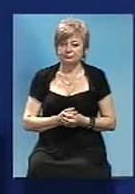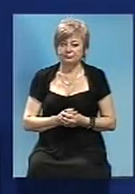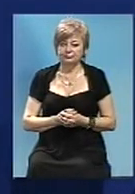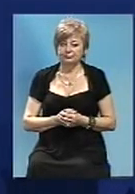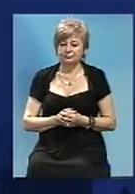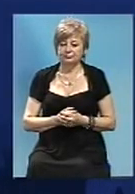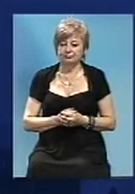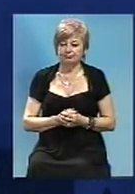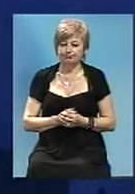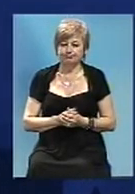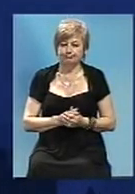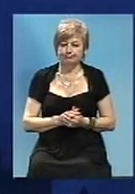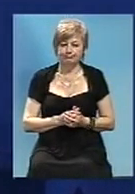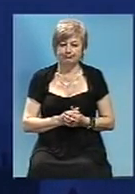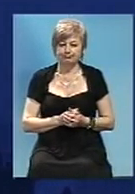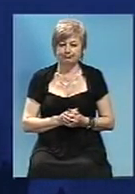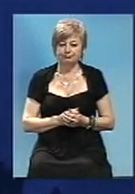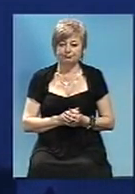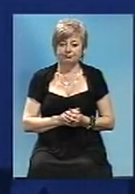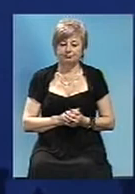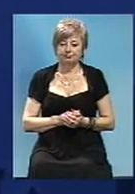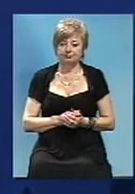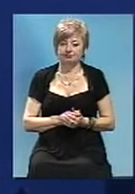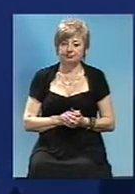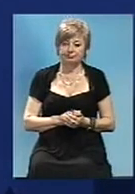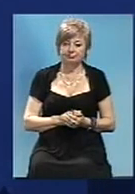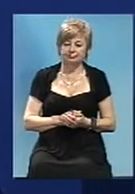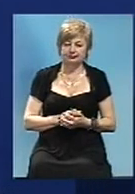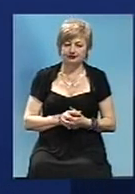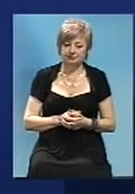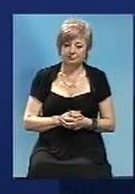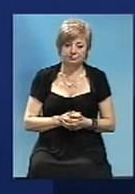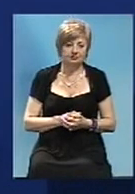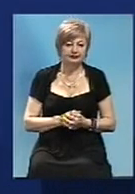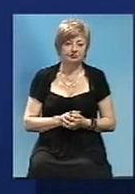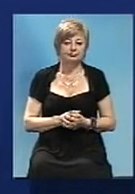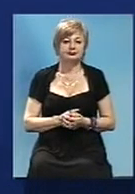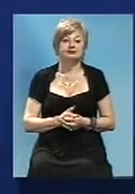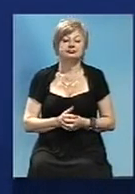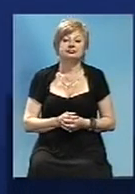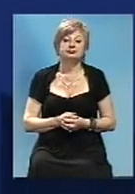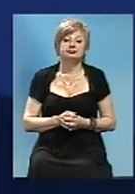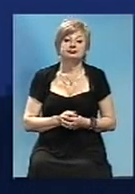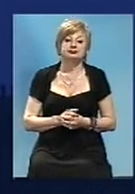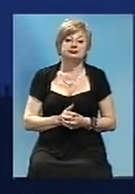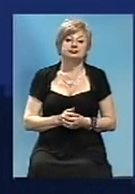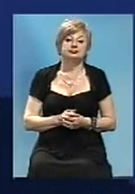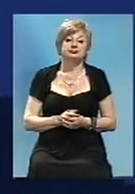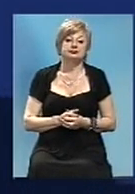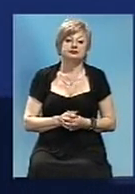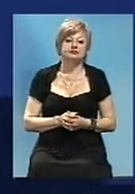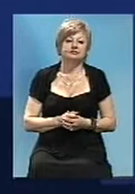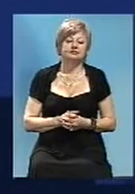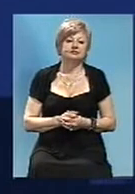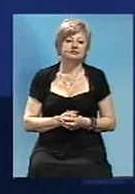реконструкцію дорог наших ремонт областного значення, регіонального значення. В основному эти дороги, сообщаючіся между